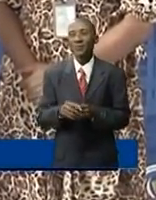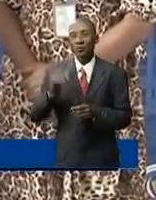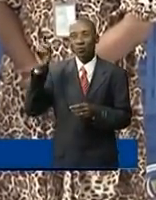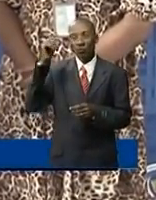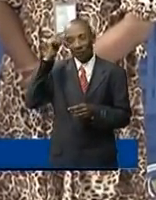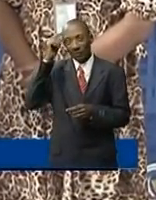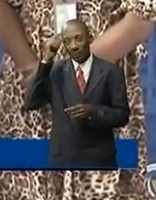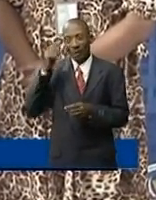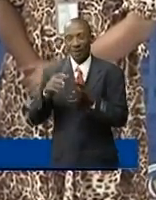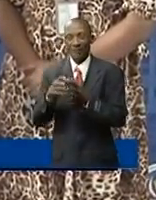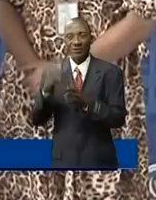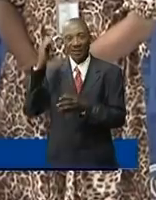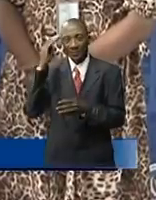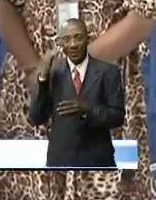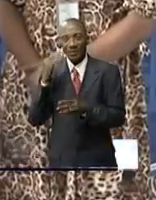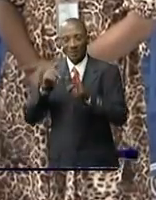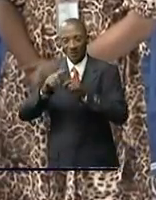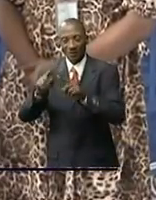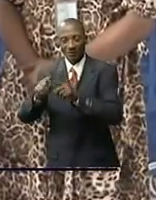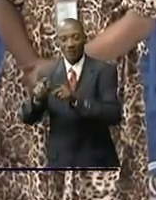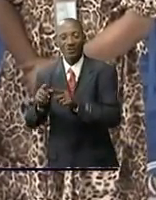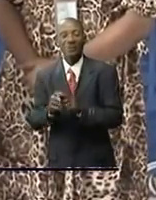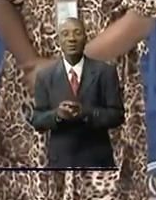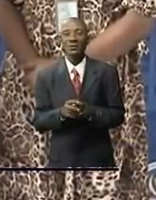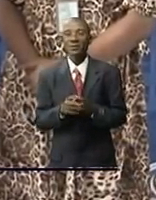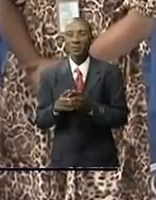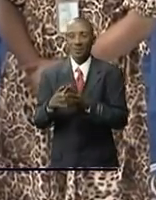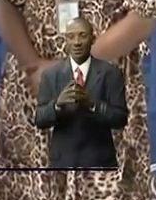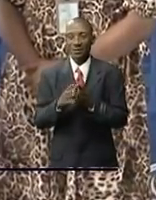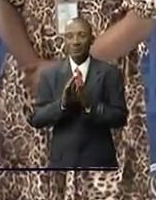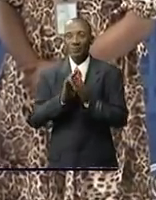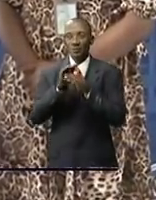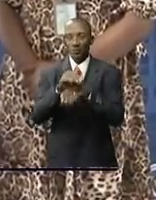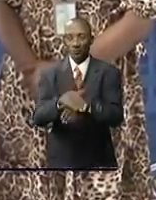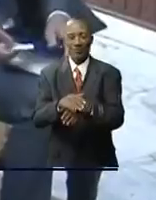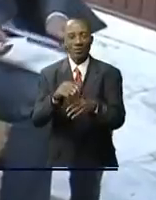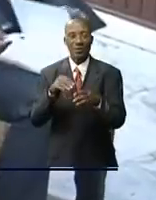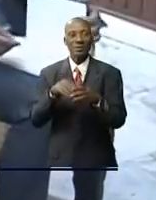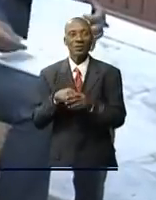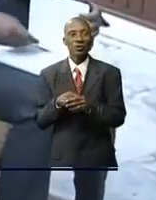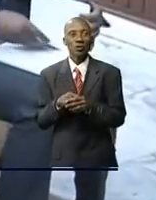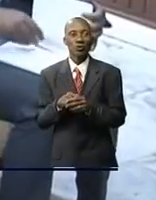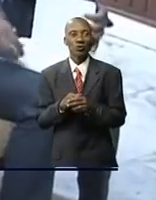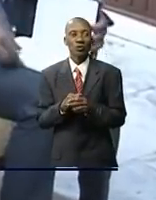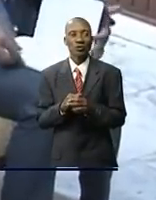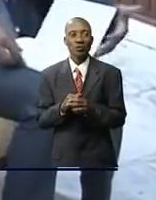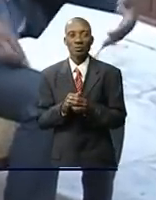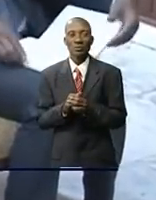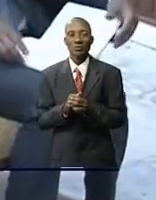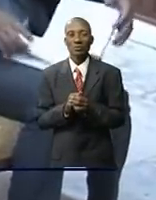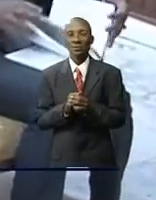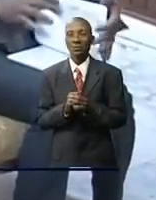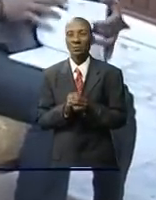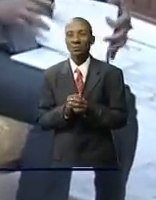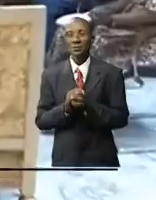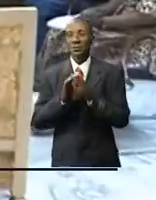augmenter les budgets qui soient, j'allais dire, relatifs à la gratuité